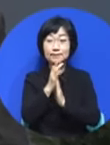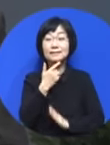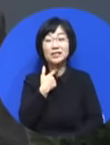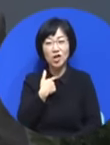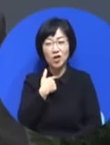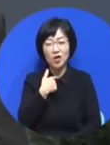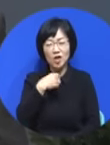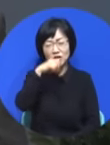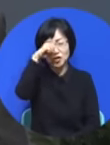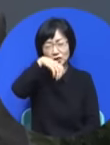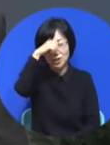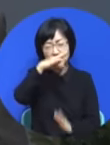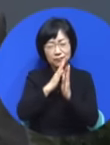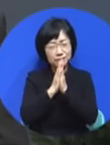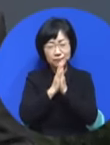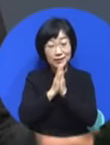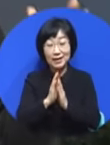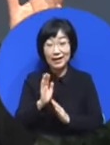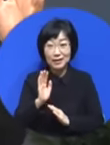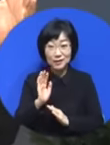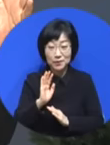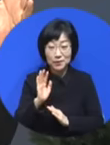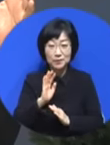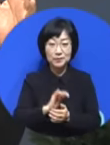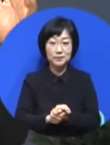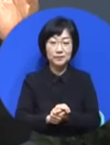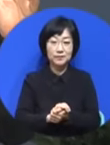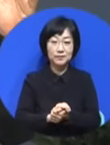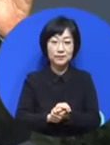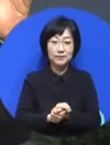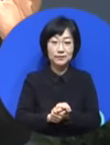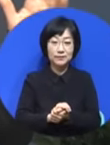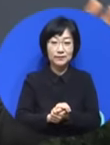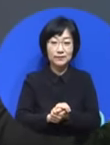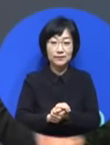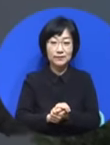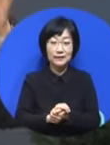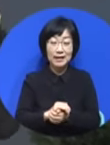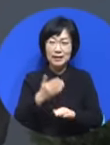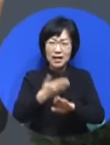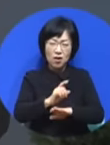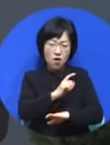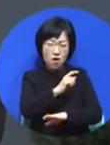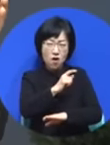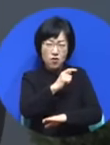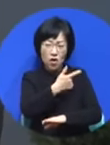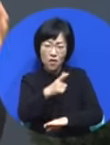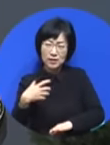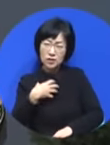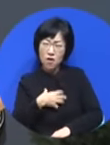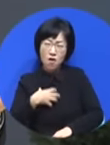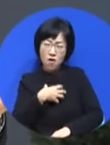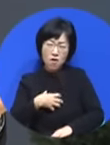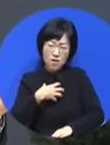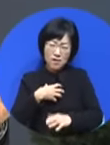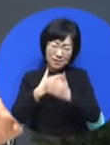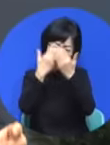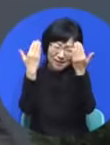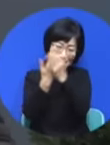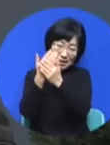기도한 게 아니에요. 정말로 하나님 앞에 다른 거 다 걱정하지 않고 하나님께 다 맡겨 기도한 거예요.